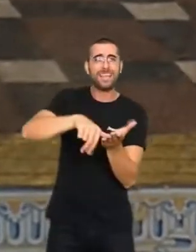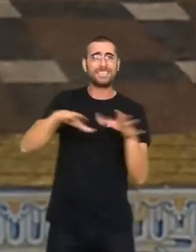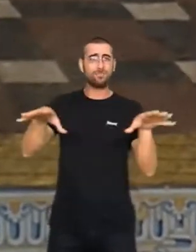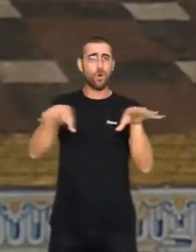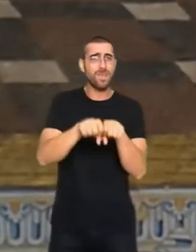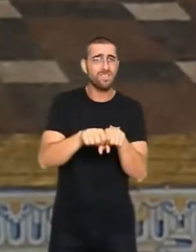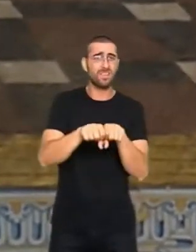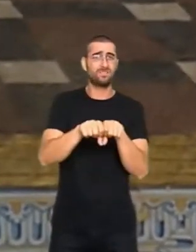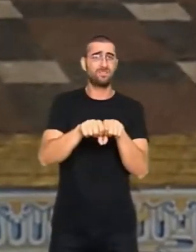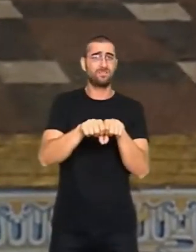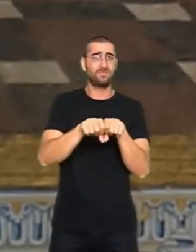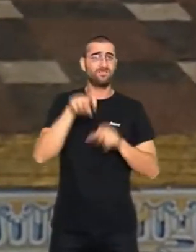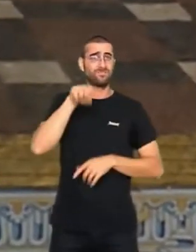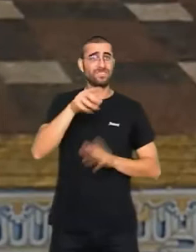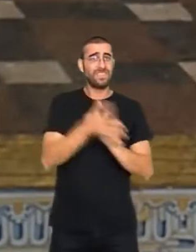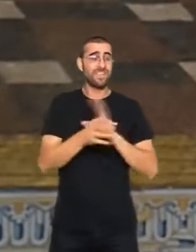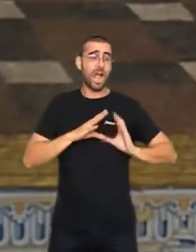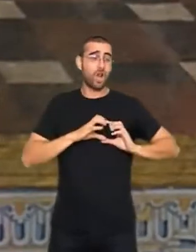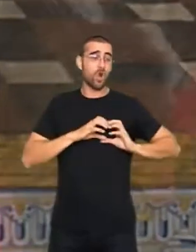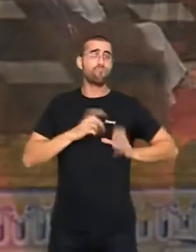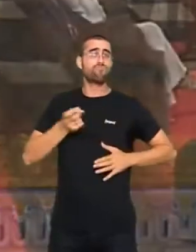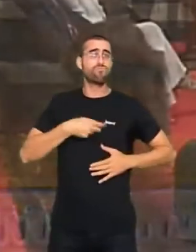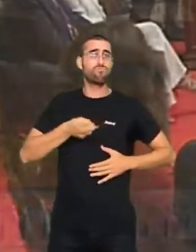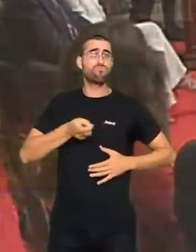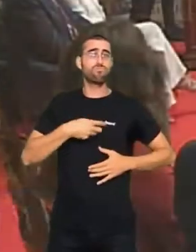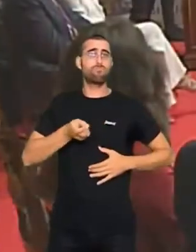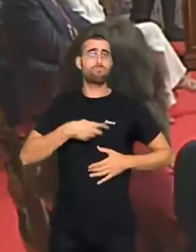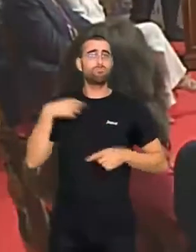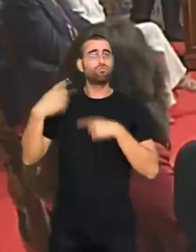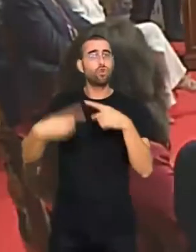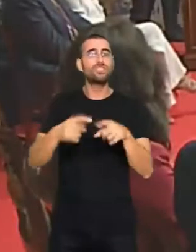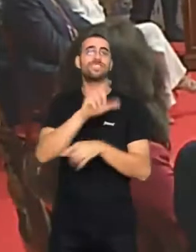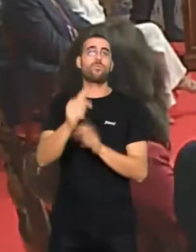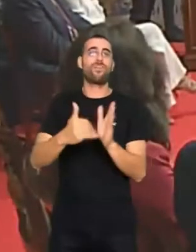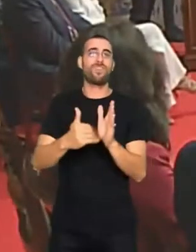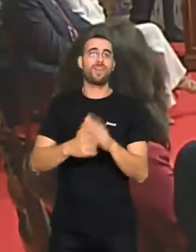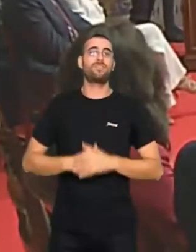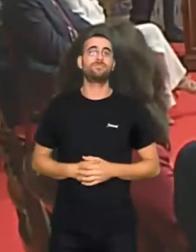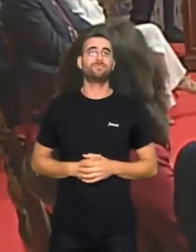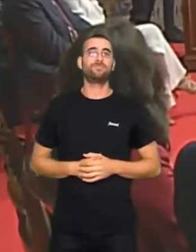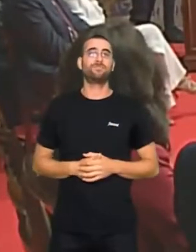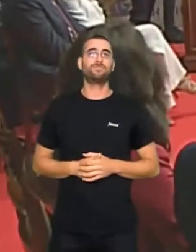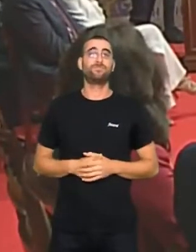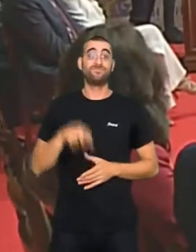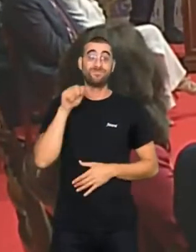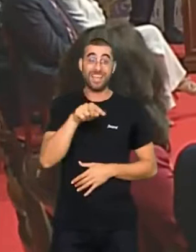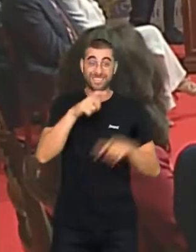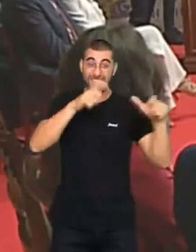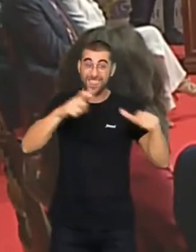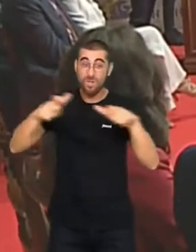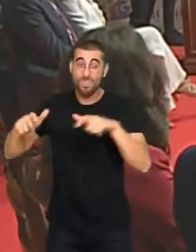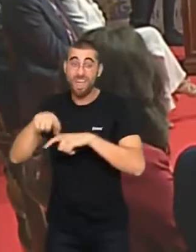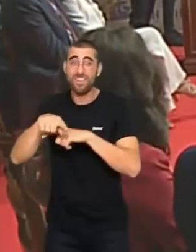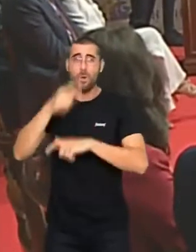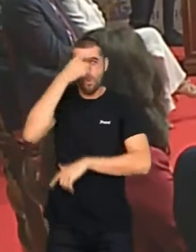províncies, són els cors que fan bategar cada dia la comunitat valenciana. Elles, ciutats i